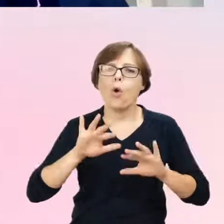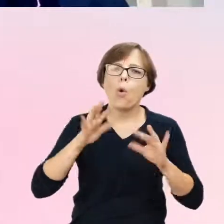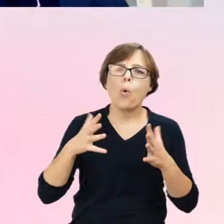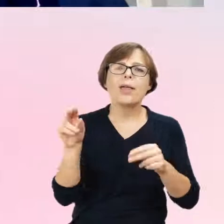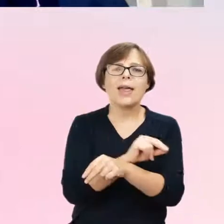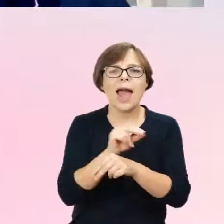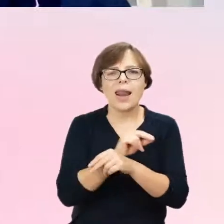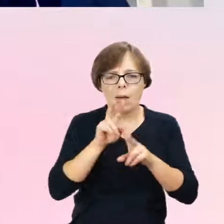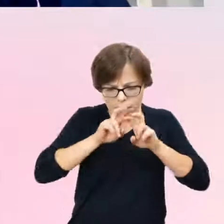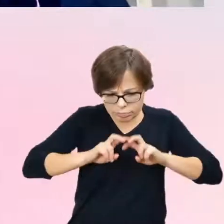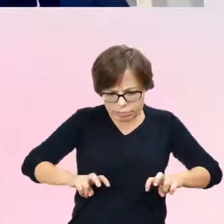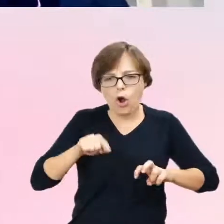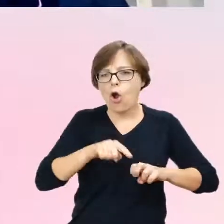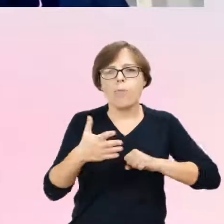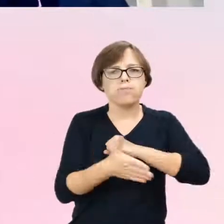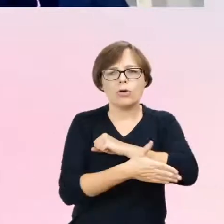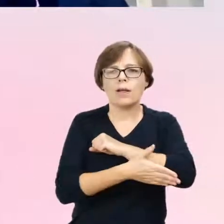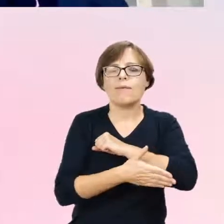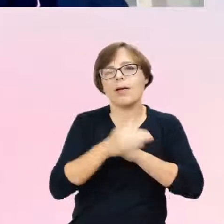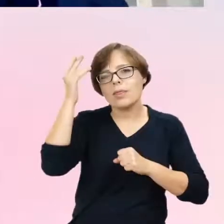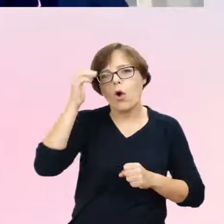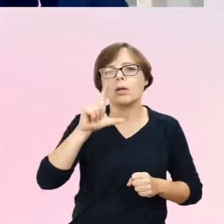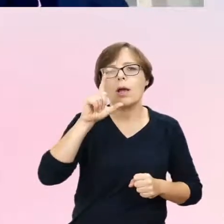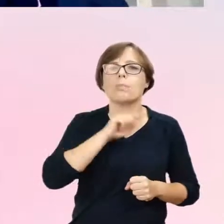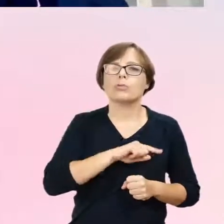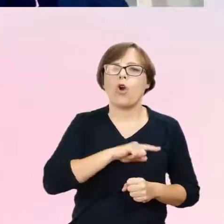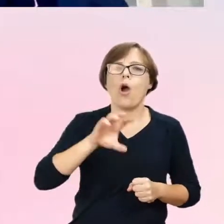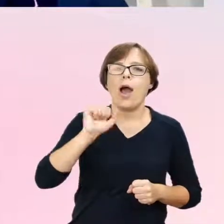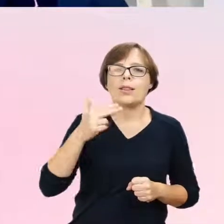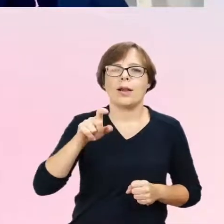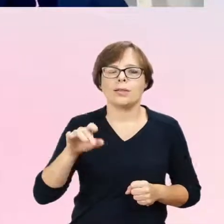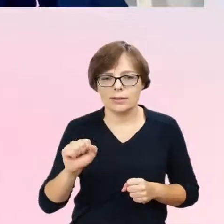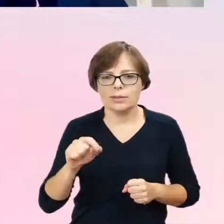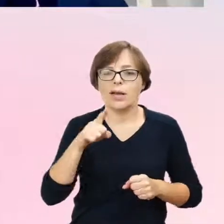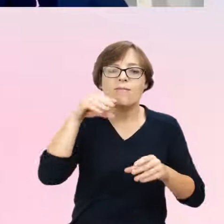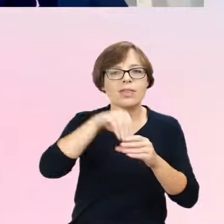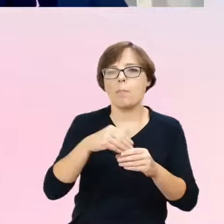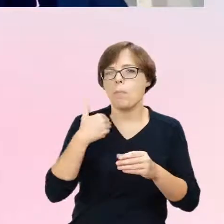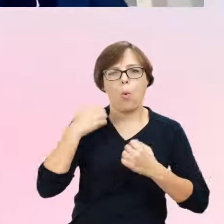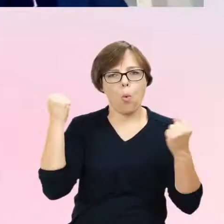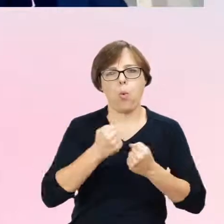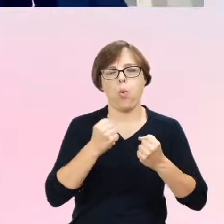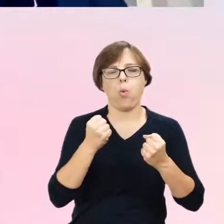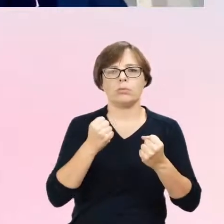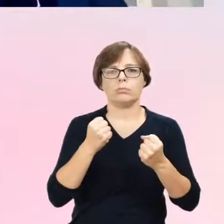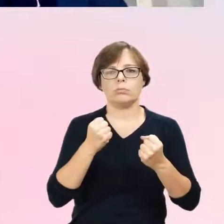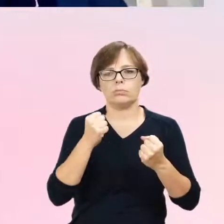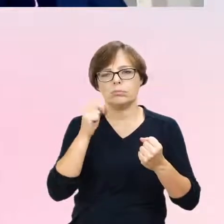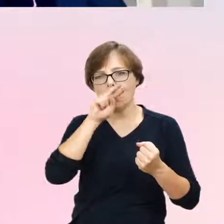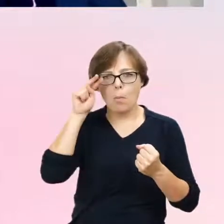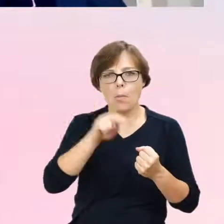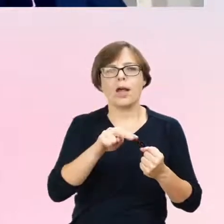ukształtowane jednak na teorii psychoanalitycznej, gdzie był bardzo taki utrwalony dualizm i perspektywa